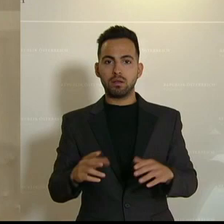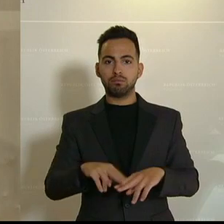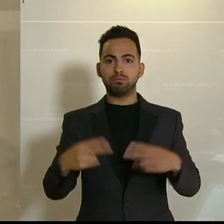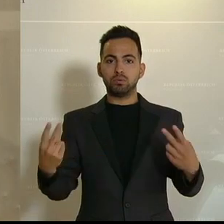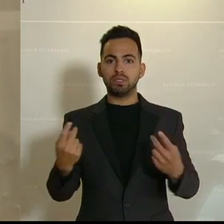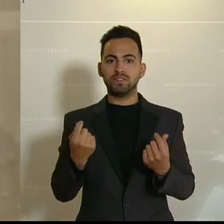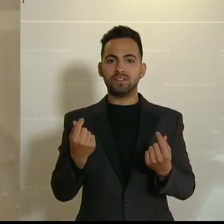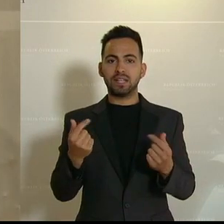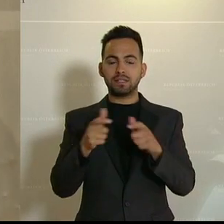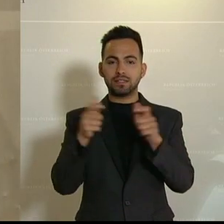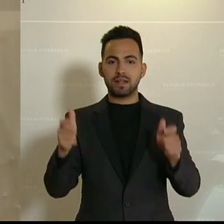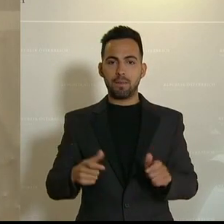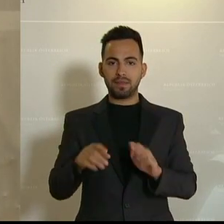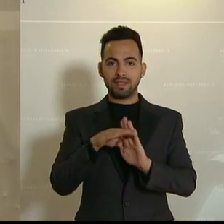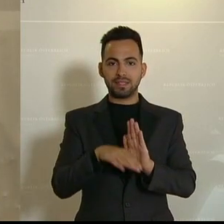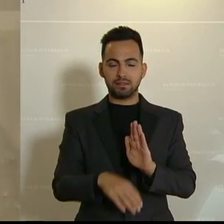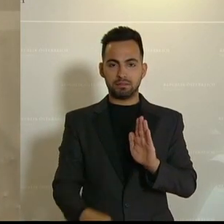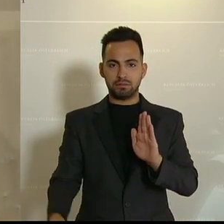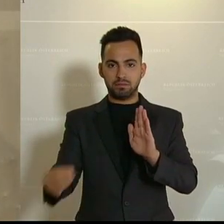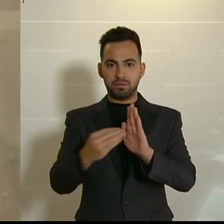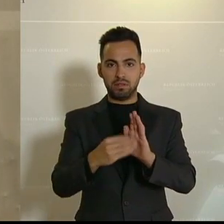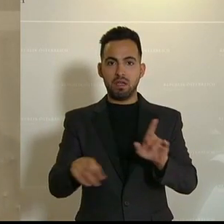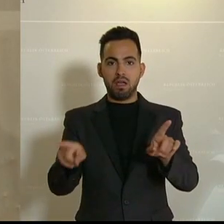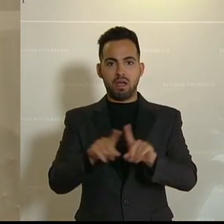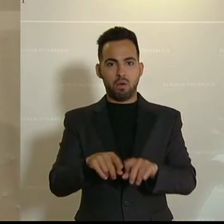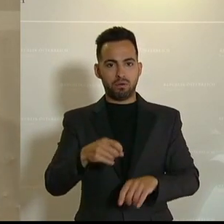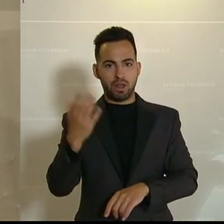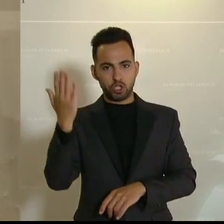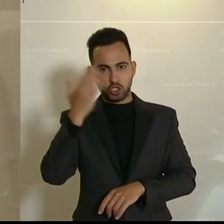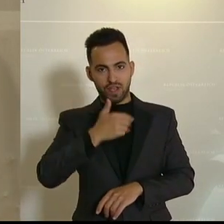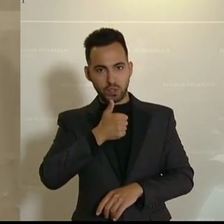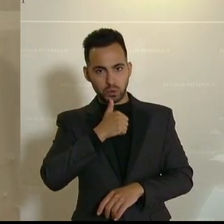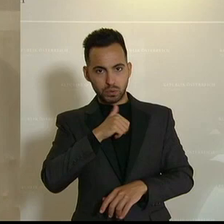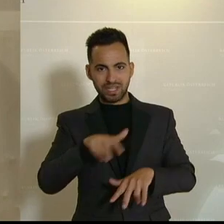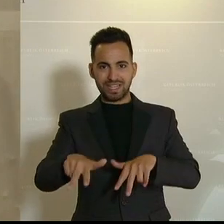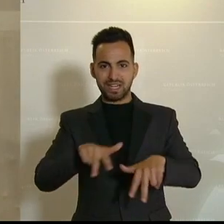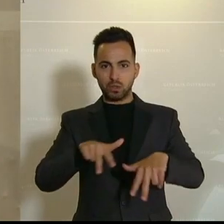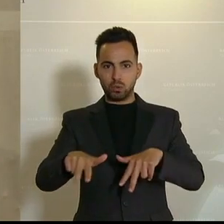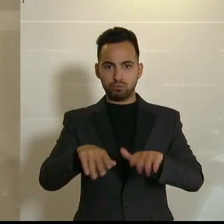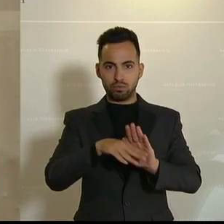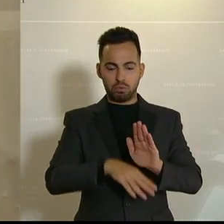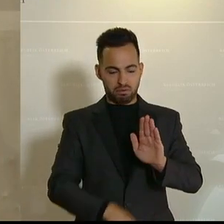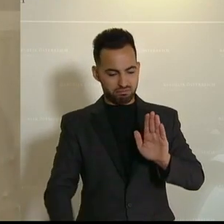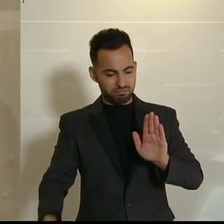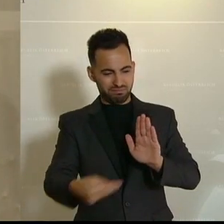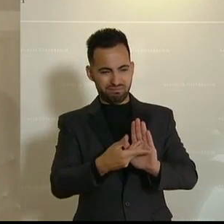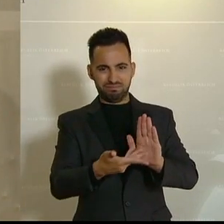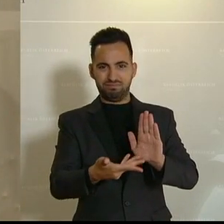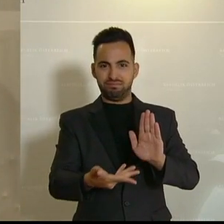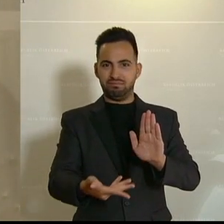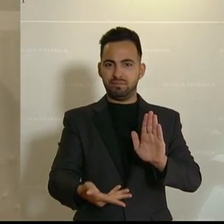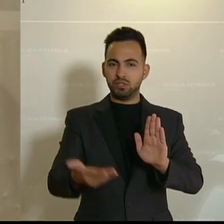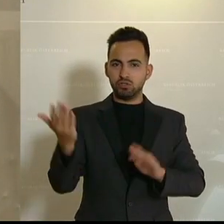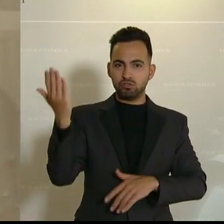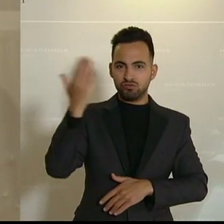Bundesfinanzrahmengesetz und natürlich auch im schwarz-grünen Regierungsprogramm. Wenn man sich das schwarz